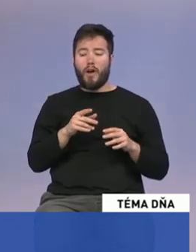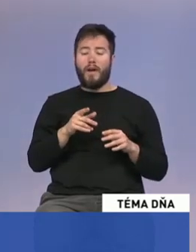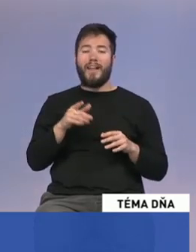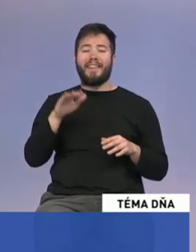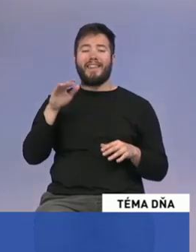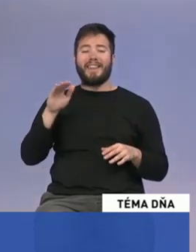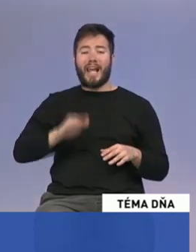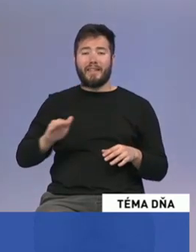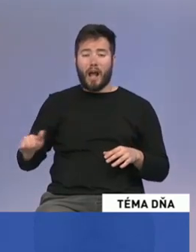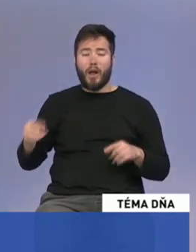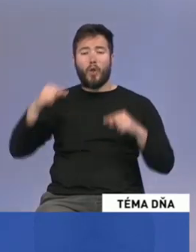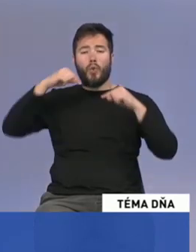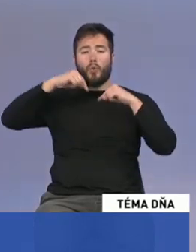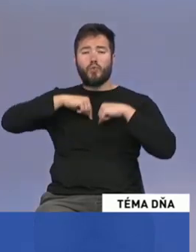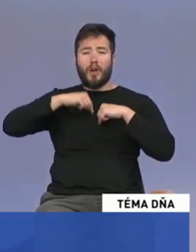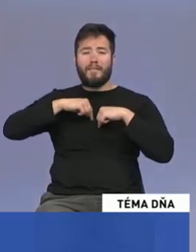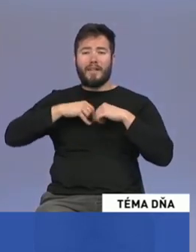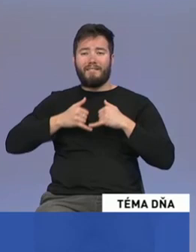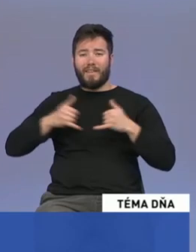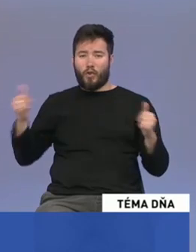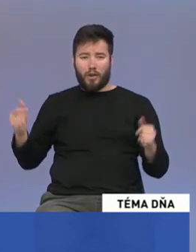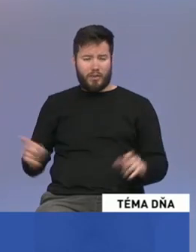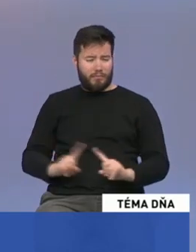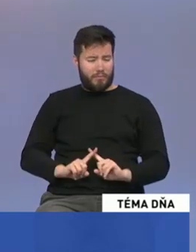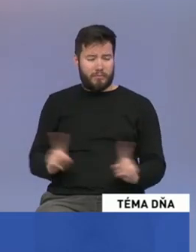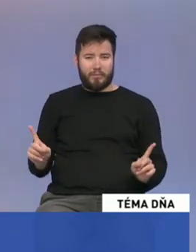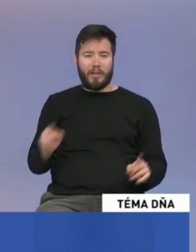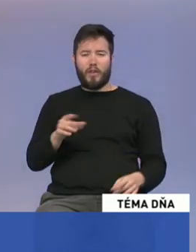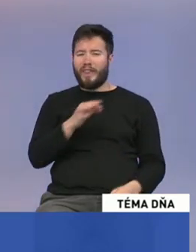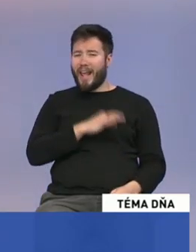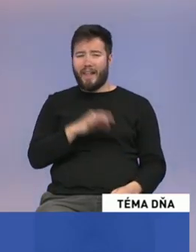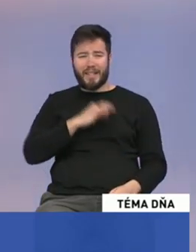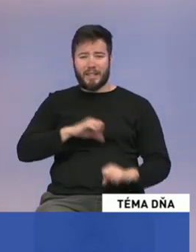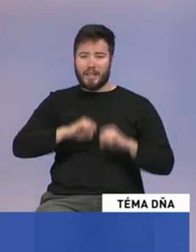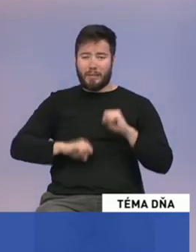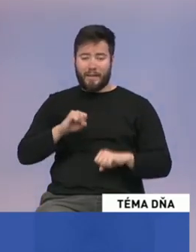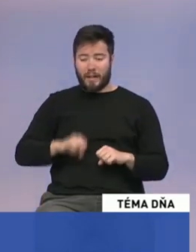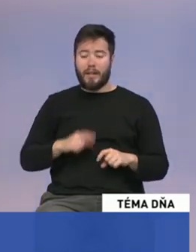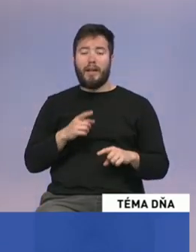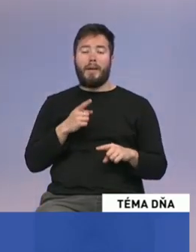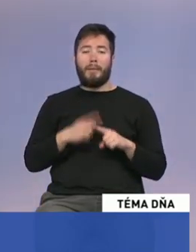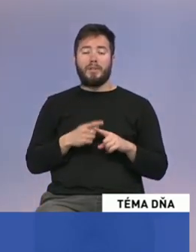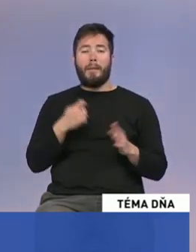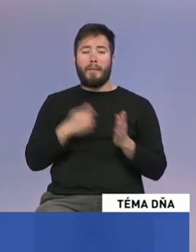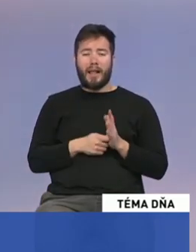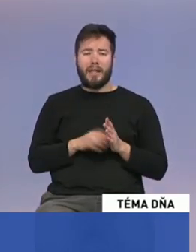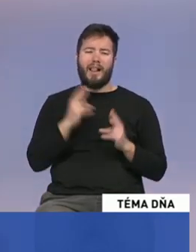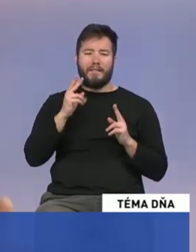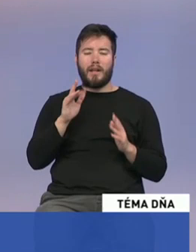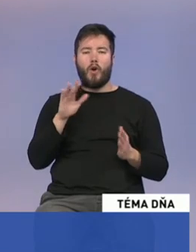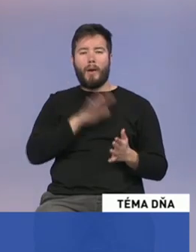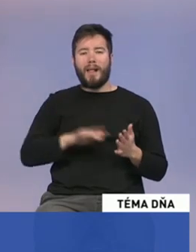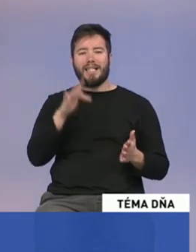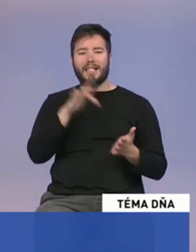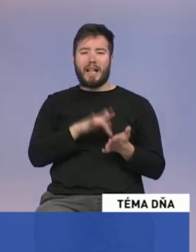dieťaťa neprípustné. O neetickosti takéhoto počíňania ani nehovoriac platí to najmä v takej citlivej oblasti, ako vie